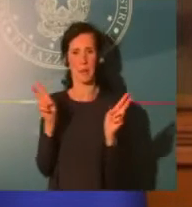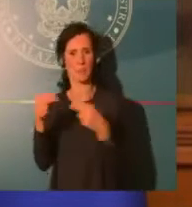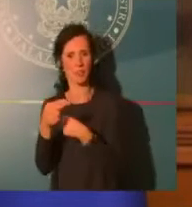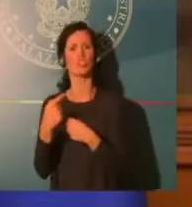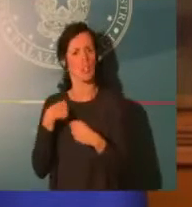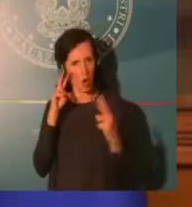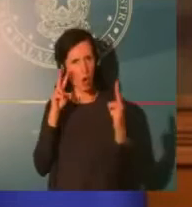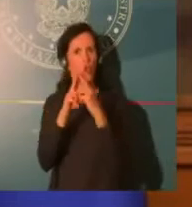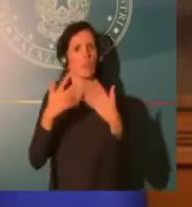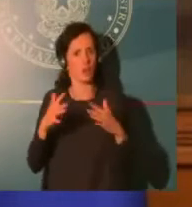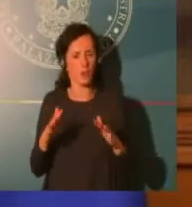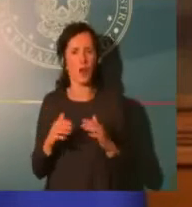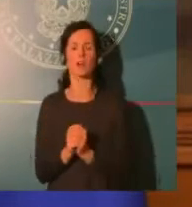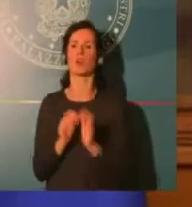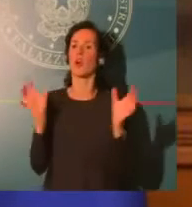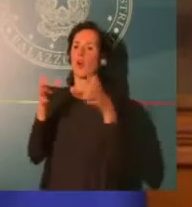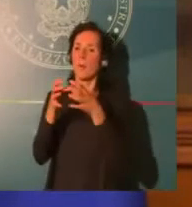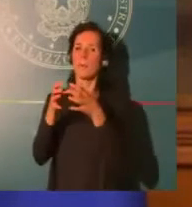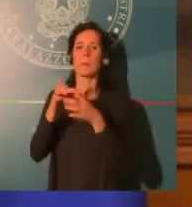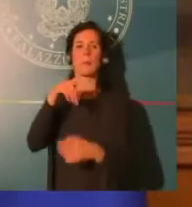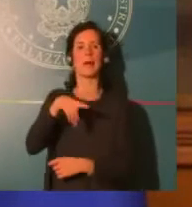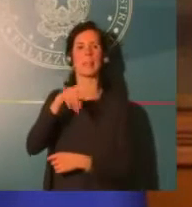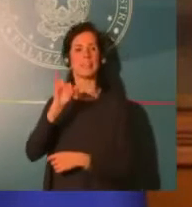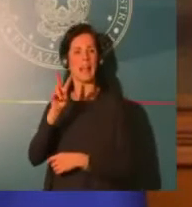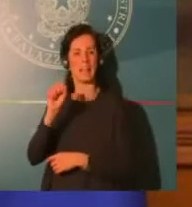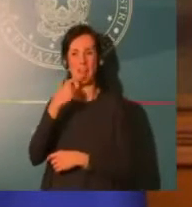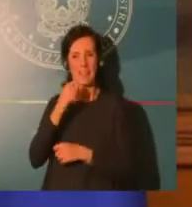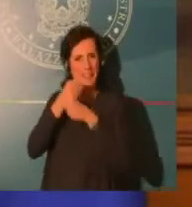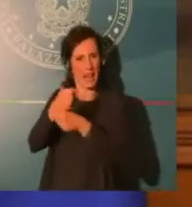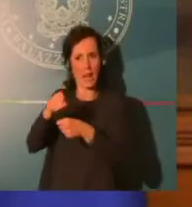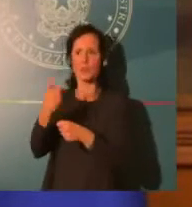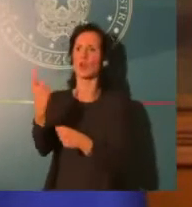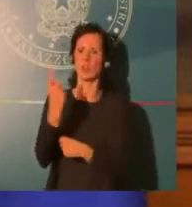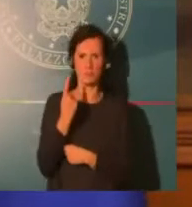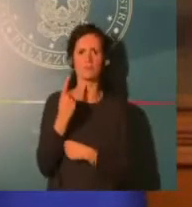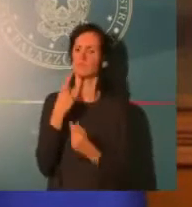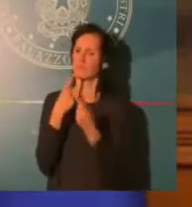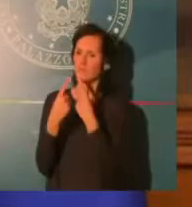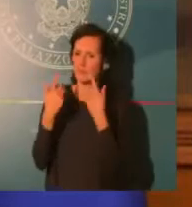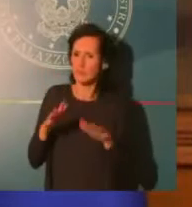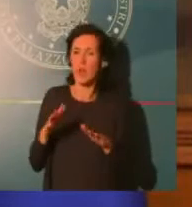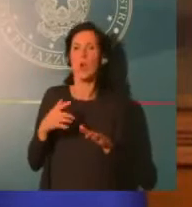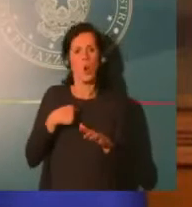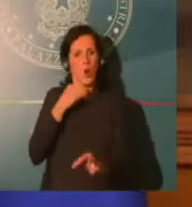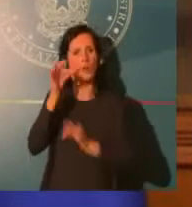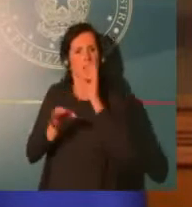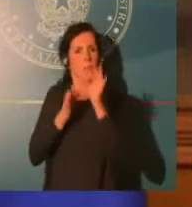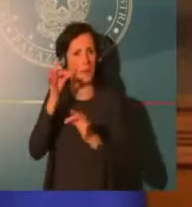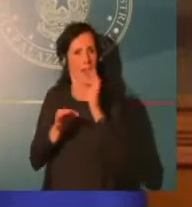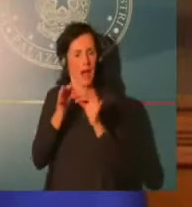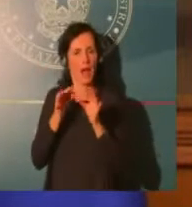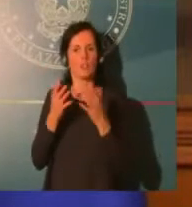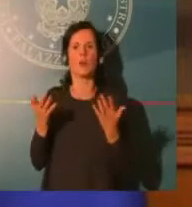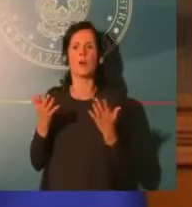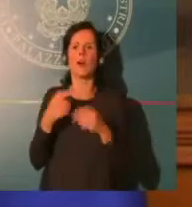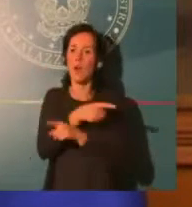facendo. Devo dire, erano tutto il giorno in piazza, ci siamo confrontati e hanno compreso, ovviamente, di aver